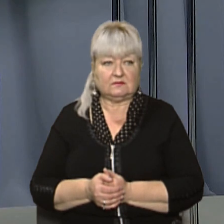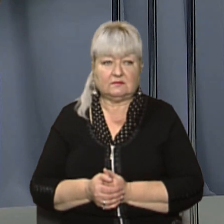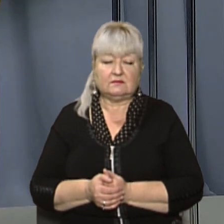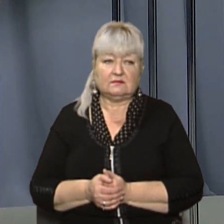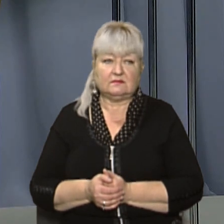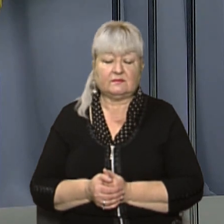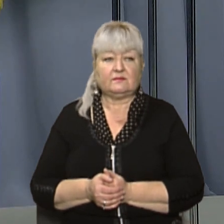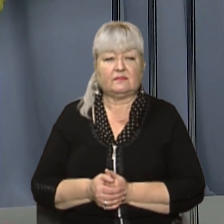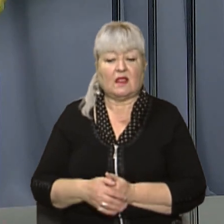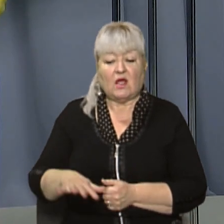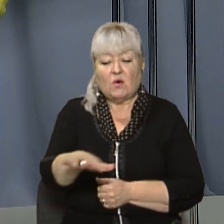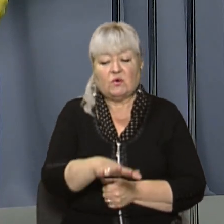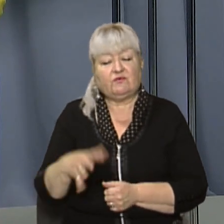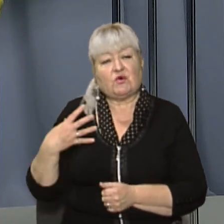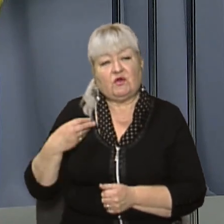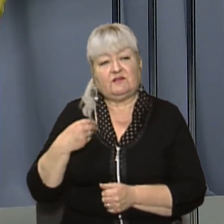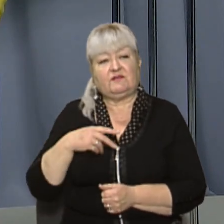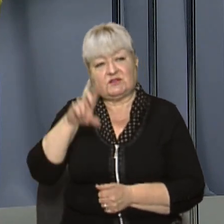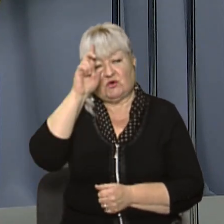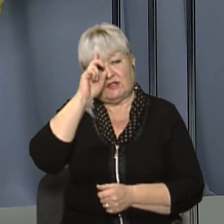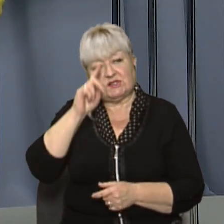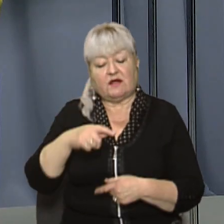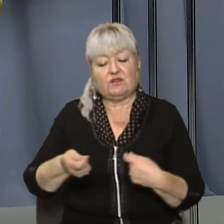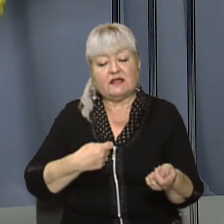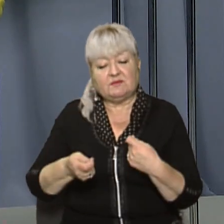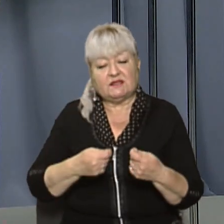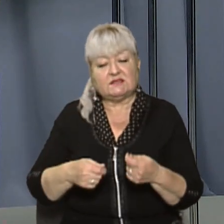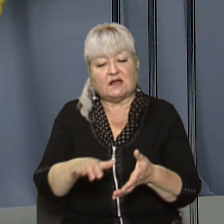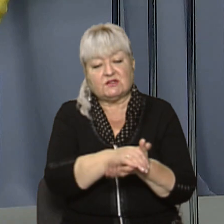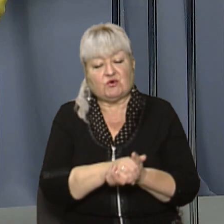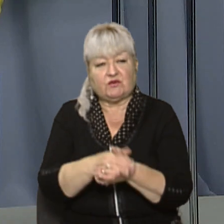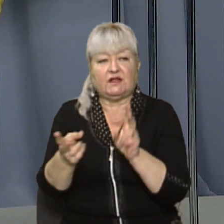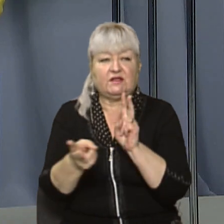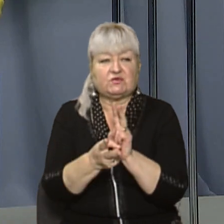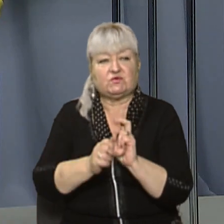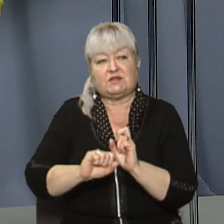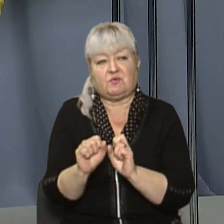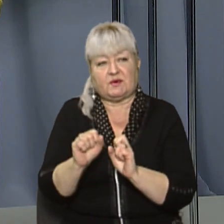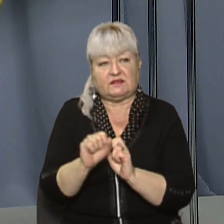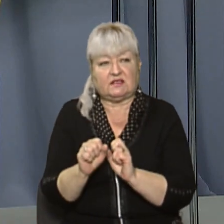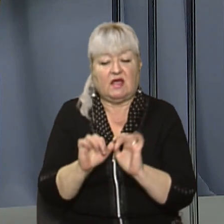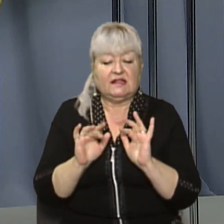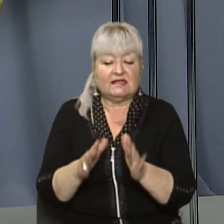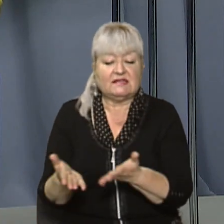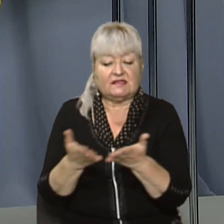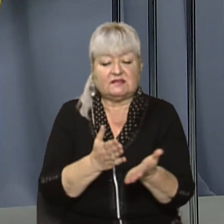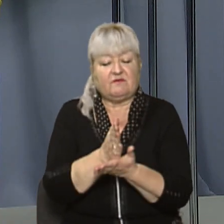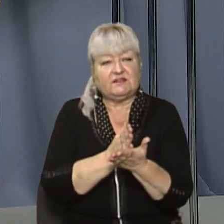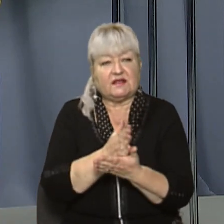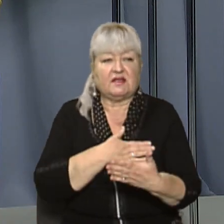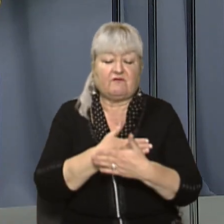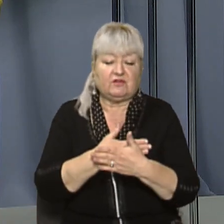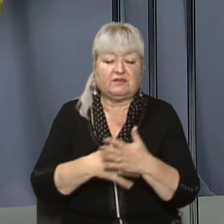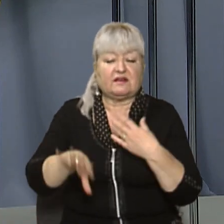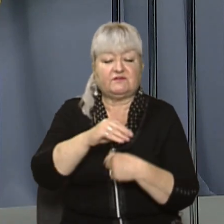У дворику Львівської обласної державної адміністрації організували зустріч побратимів. На захід запросили ветеранів, волонтерів та